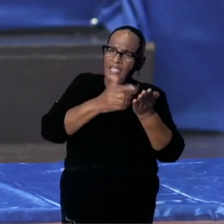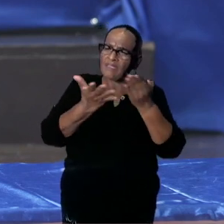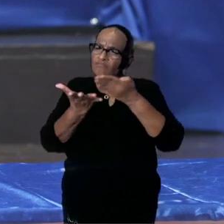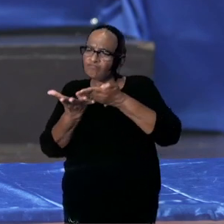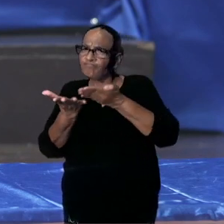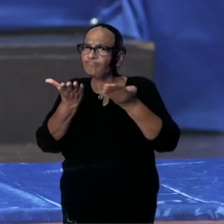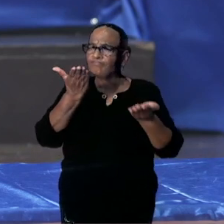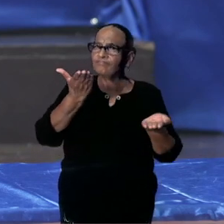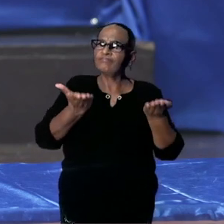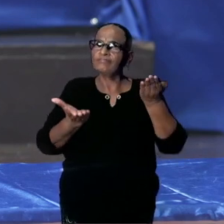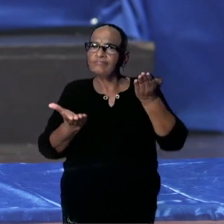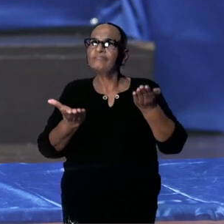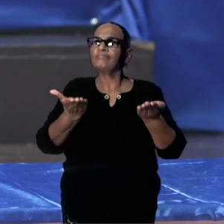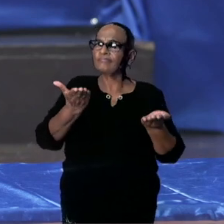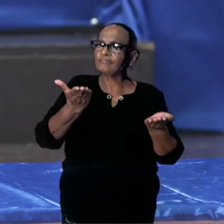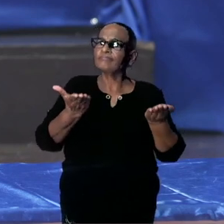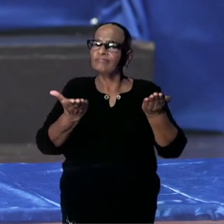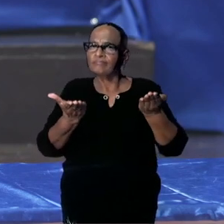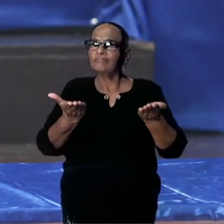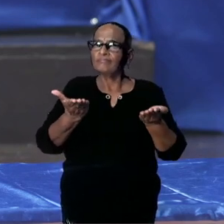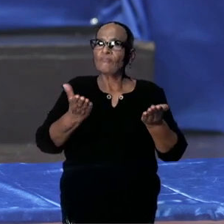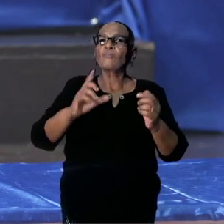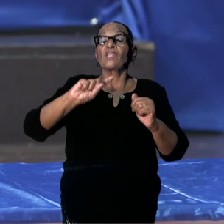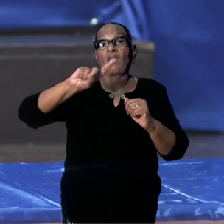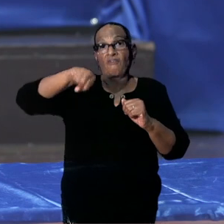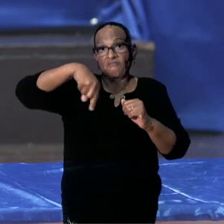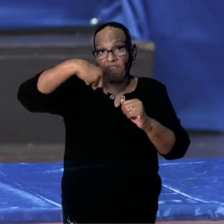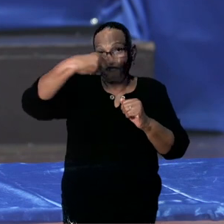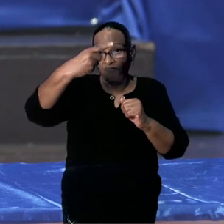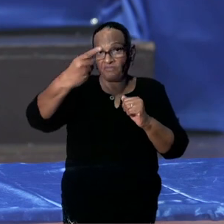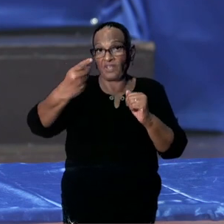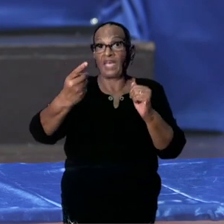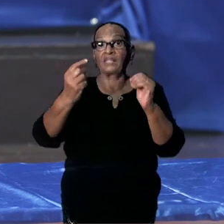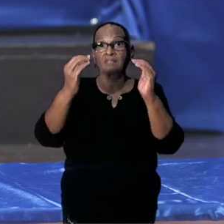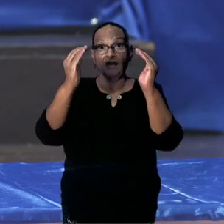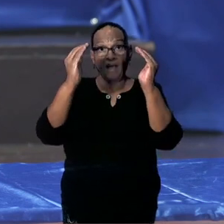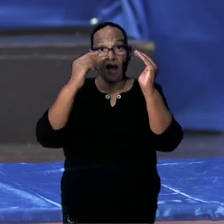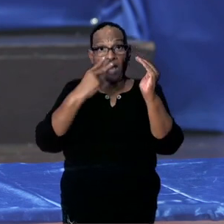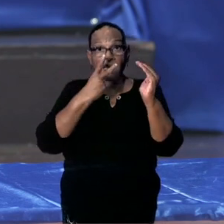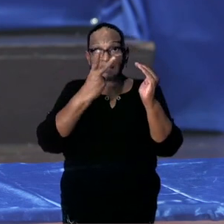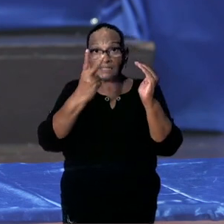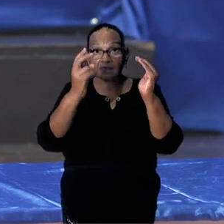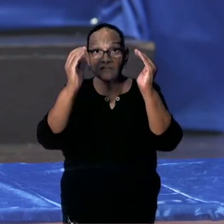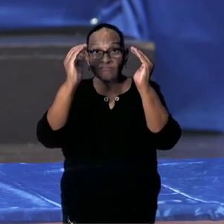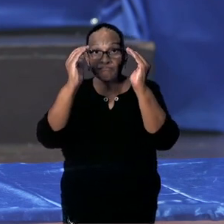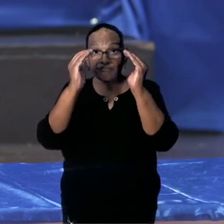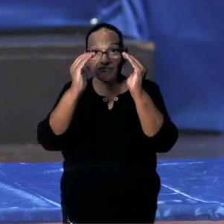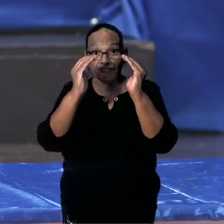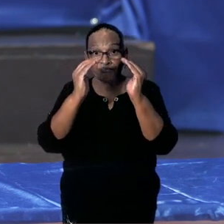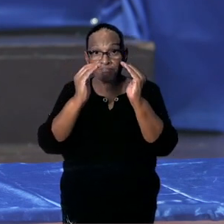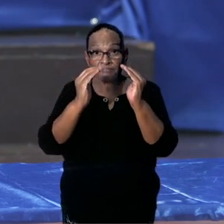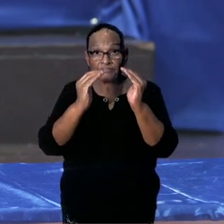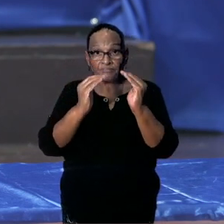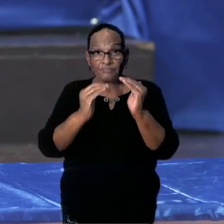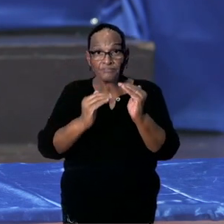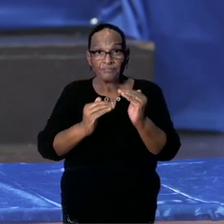zal een verdere dalende trend, een verdere consolidatie van daling,